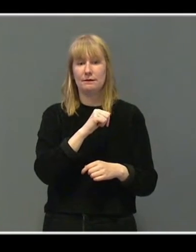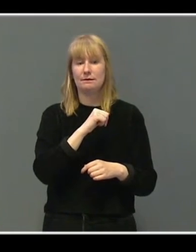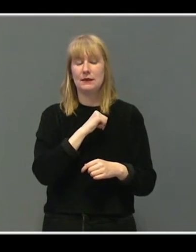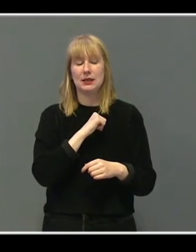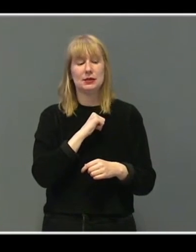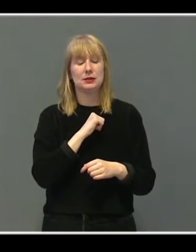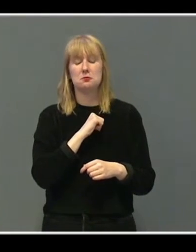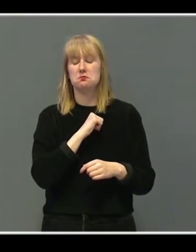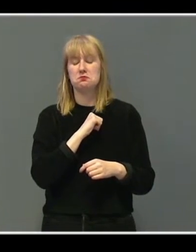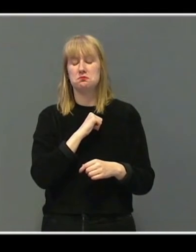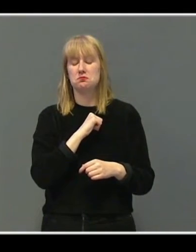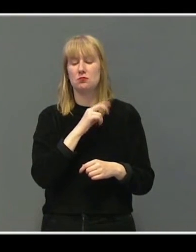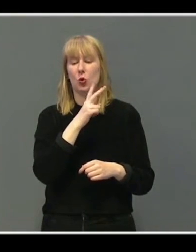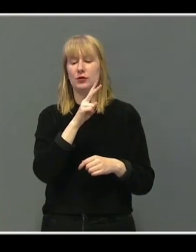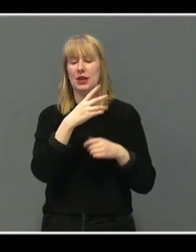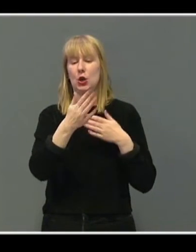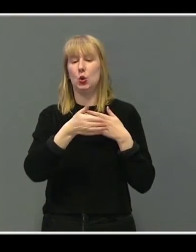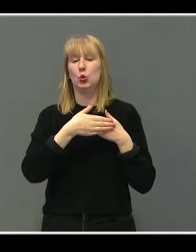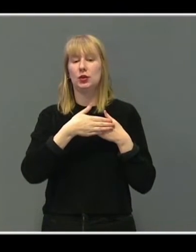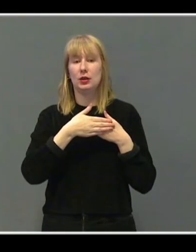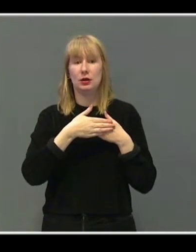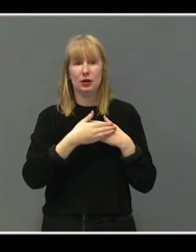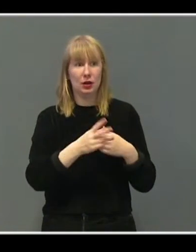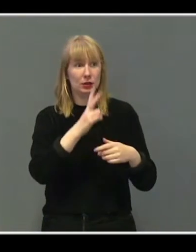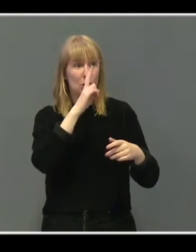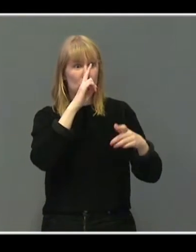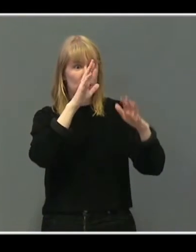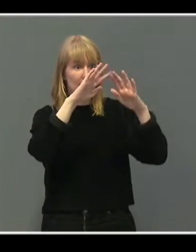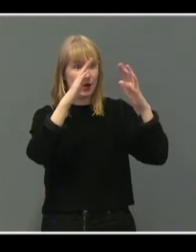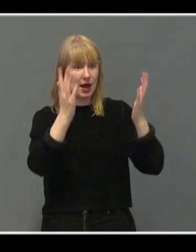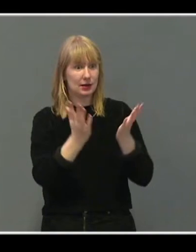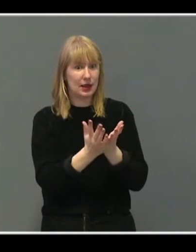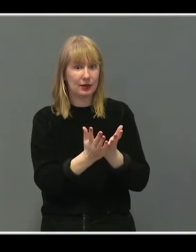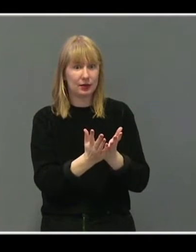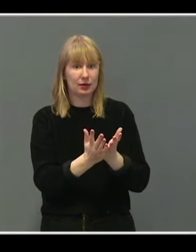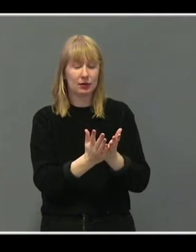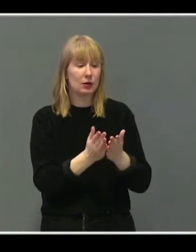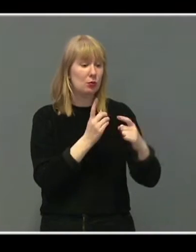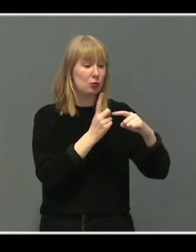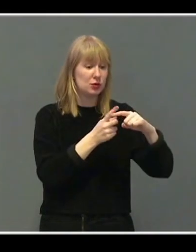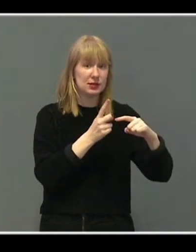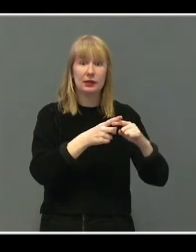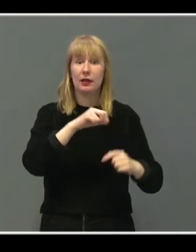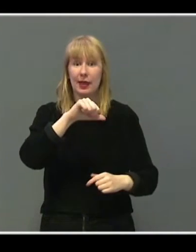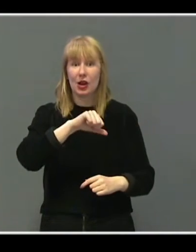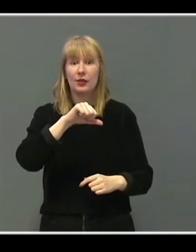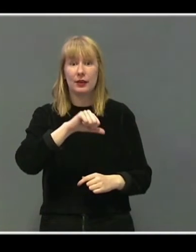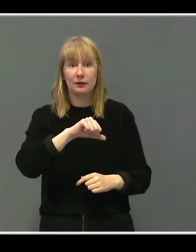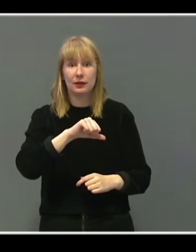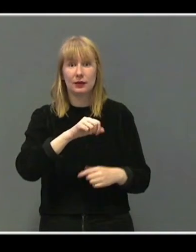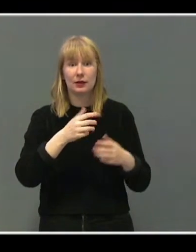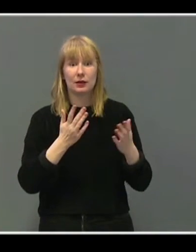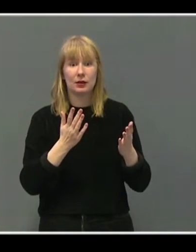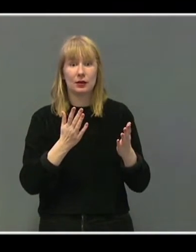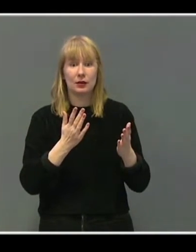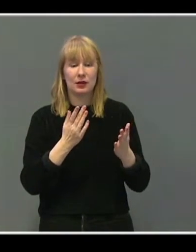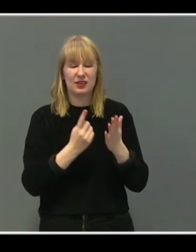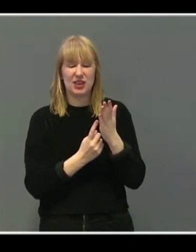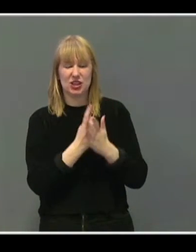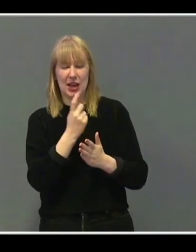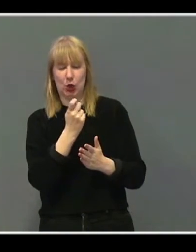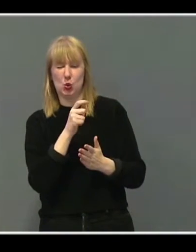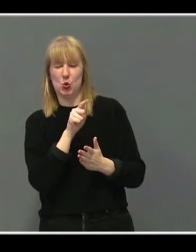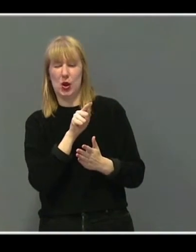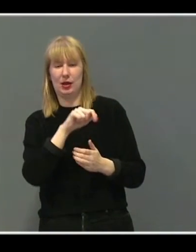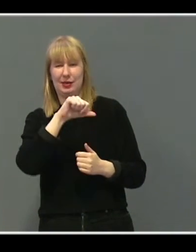døra til den, det er en hel verden som utspiller seg der, på godt og på vondt. Det er, ikke sant, det skjer også ting